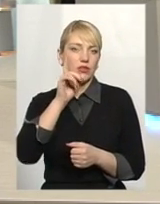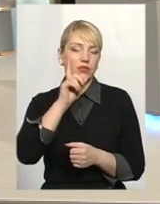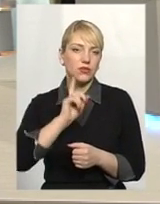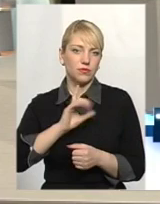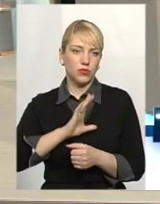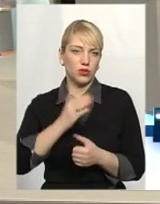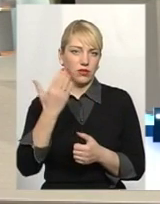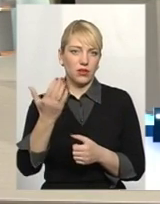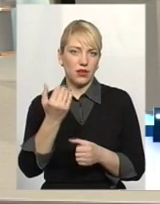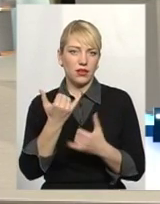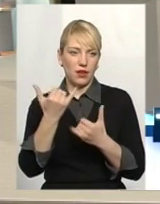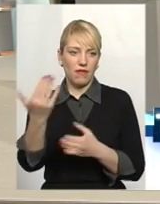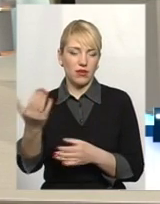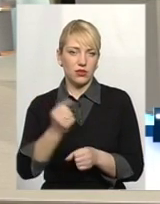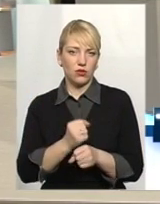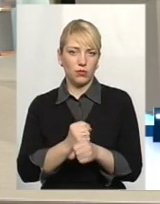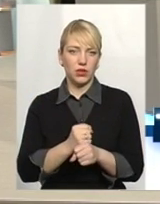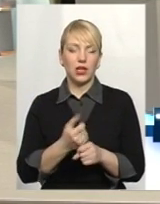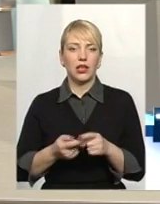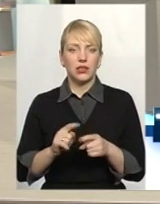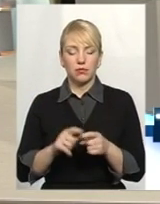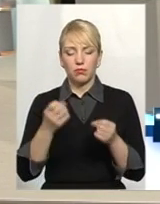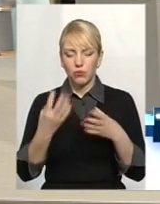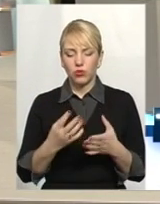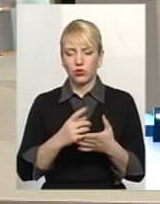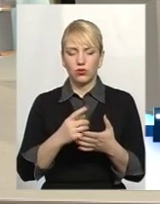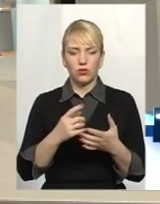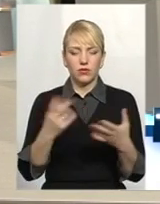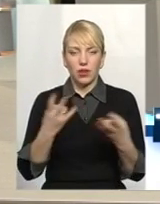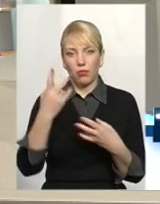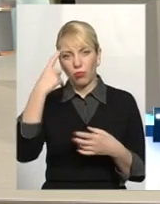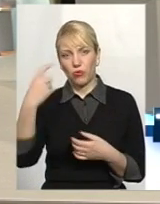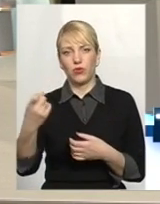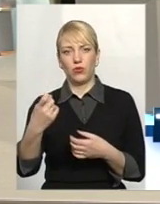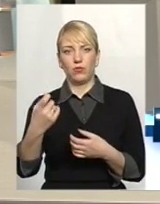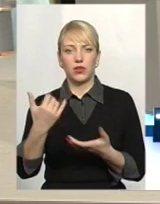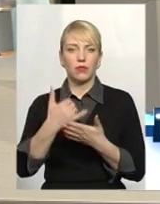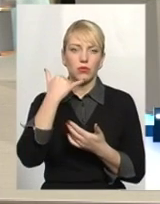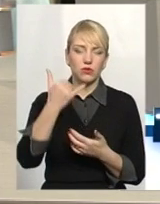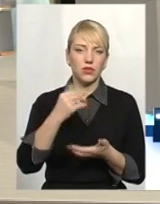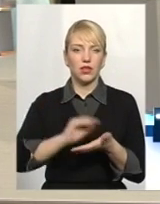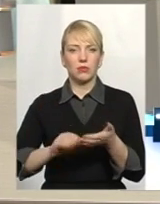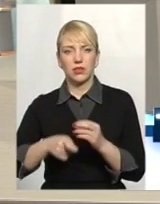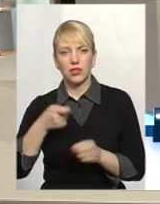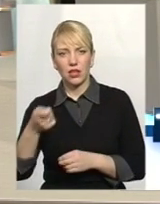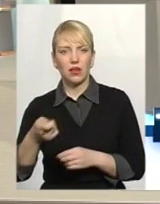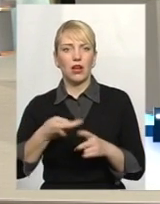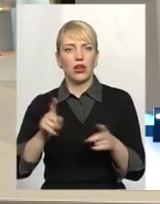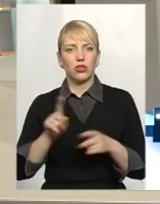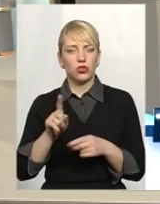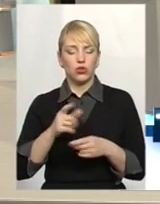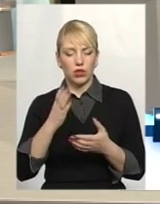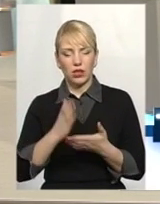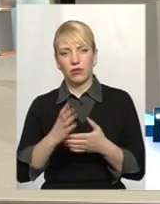обов'язково там писати якусь заяву, чи ще щось, просто будь-яким чином нас помідомити, що вони надають